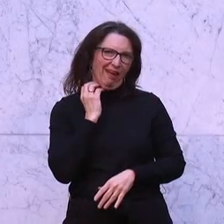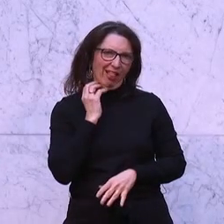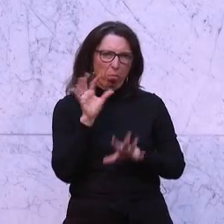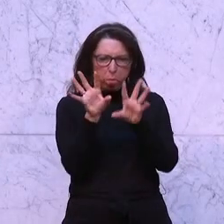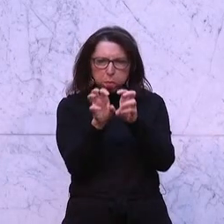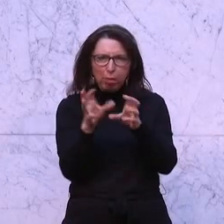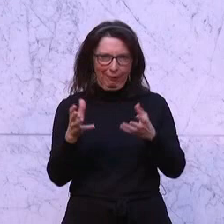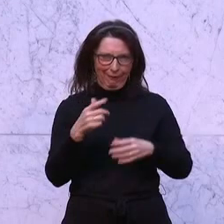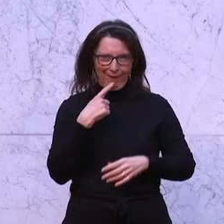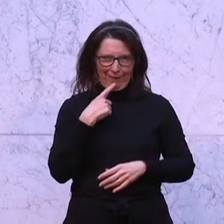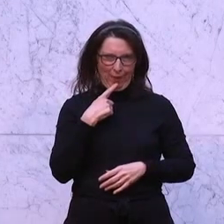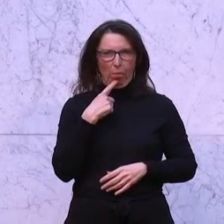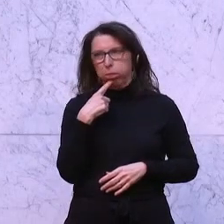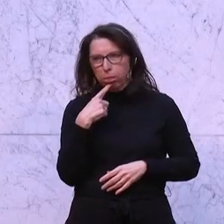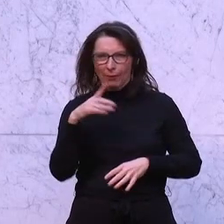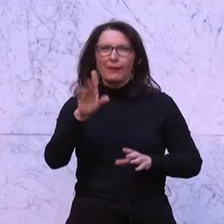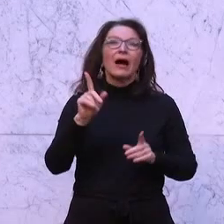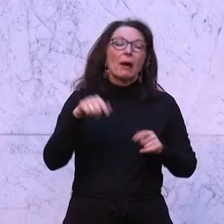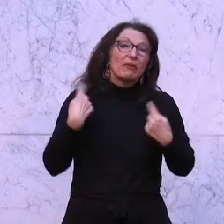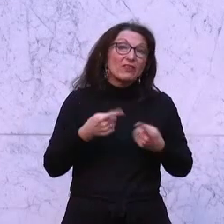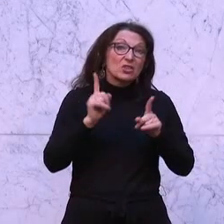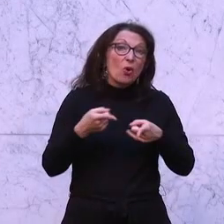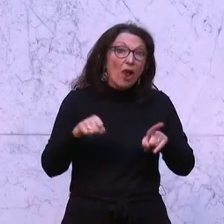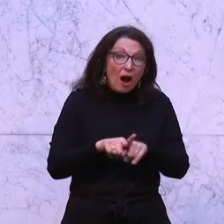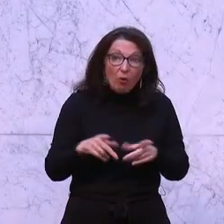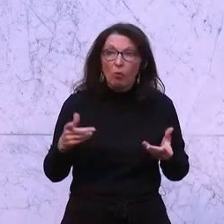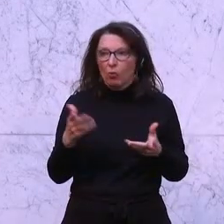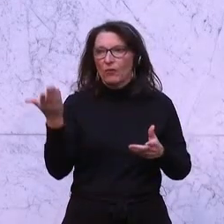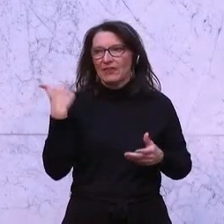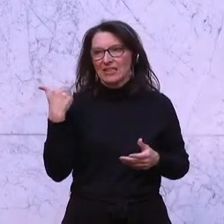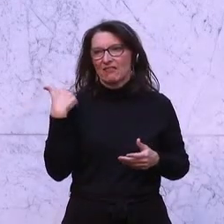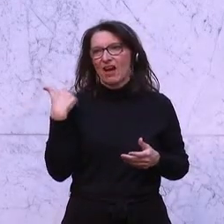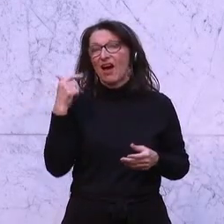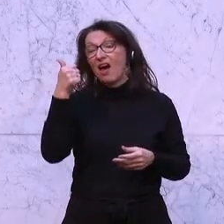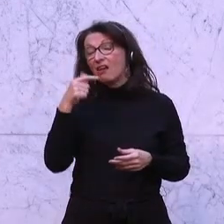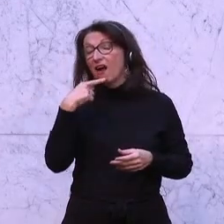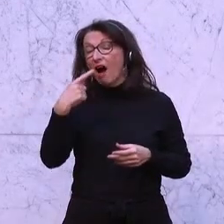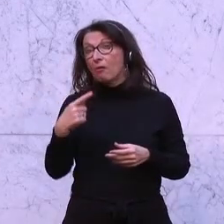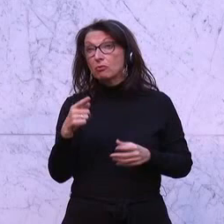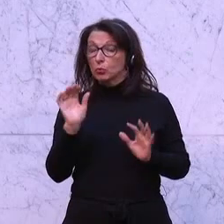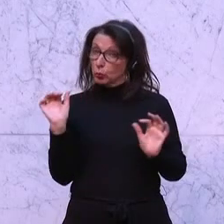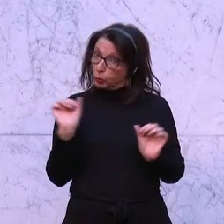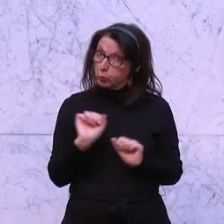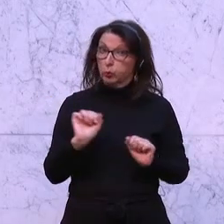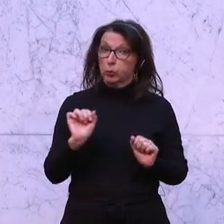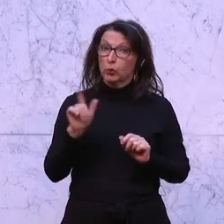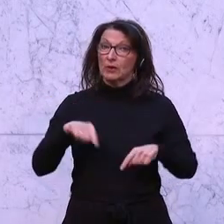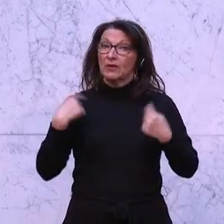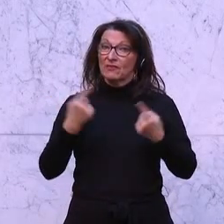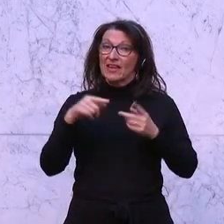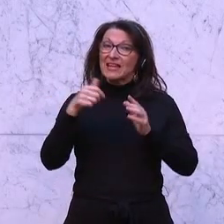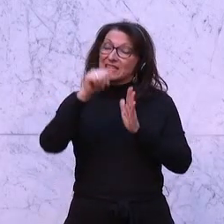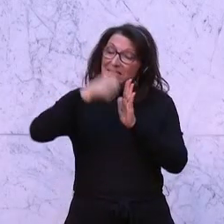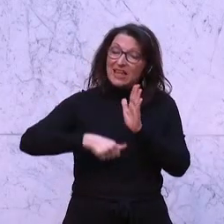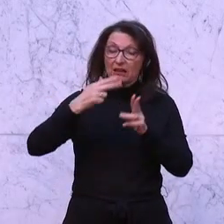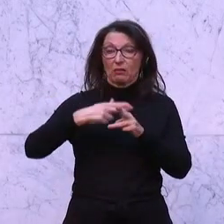Wir sollten aber auch, und das war eine markante Aussage, die Qualitätsstandards überdenken, wir können nicht